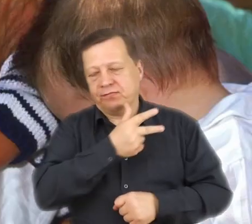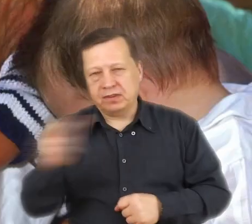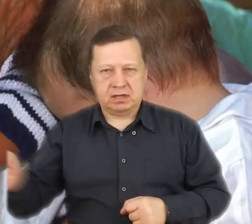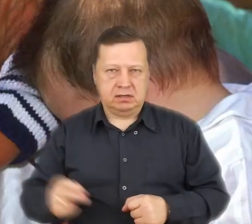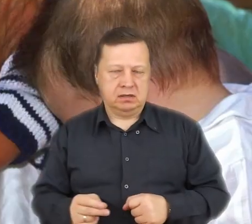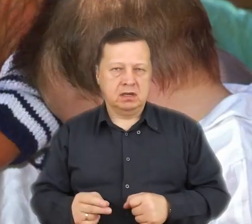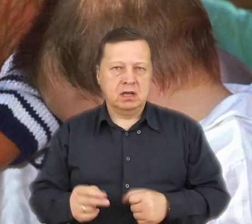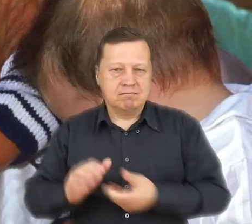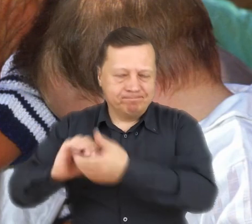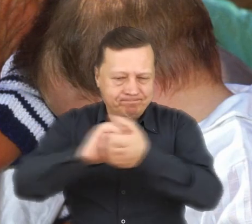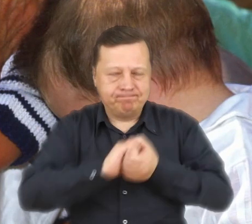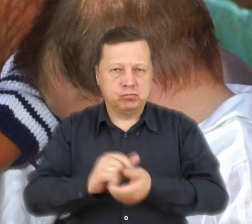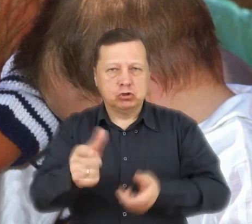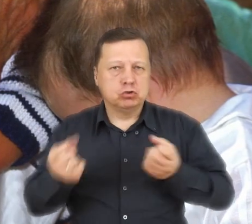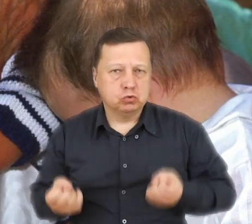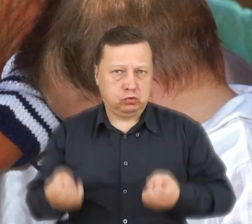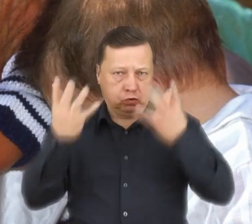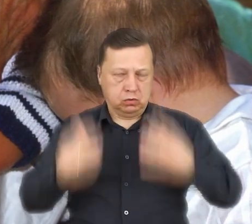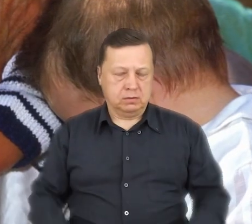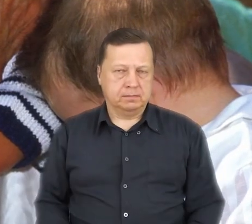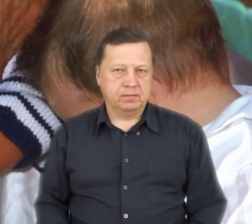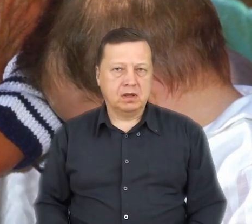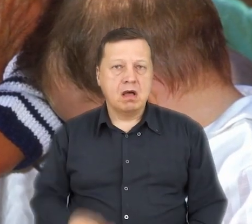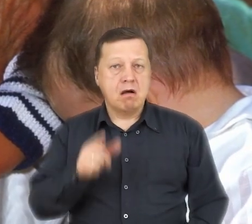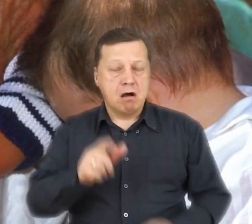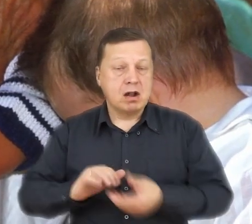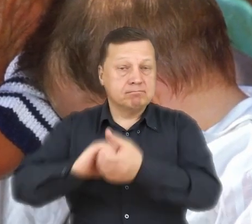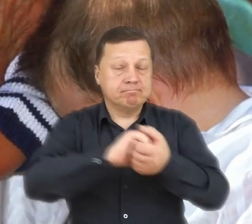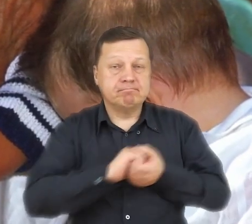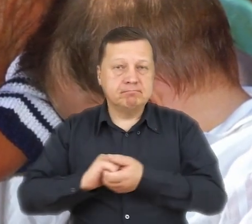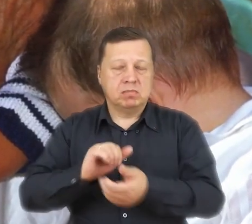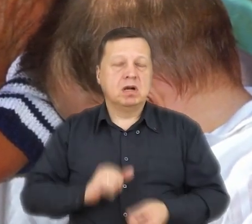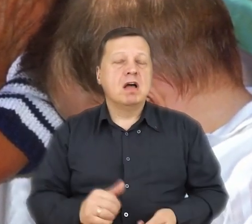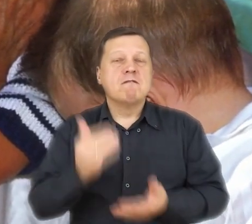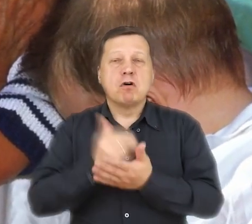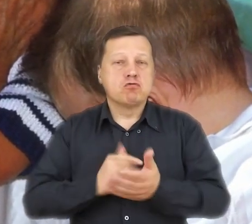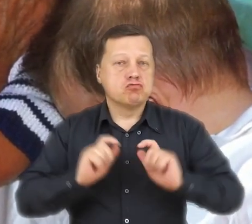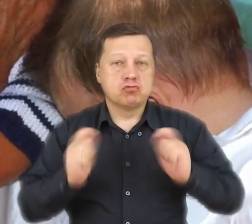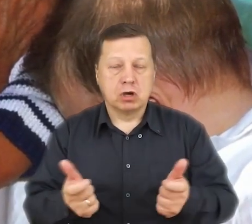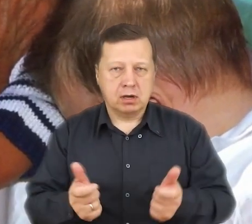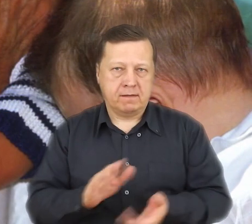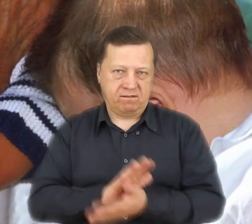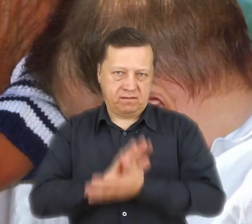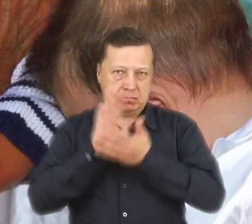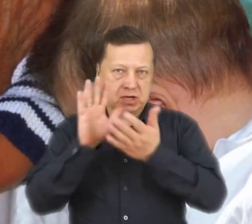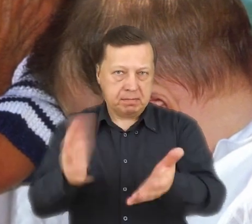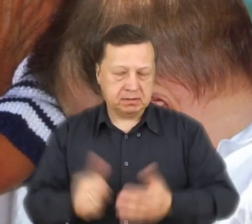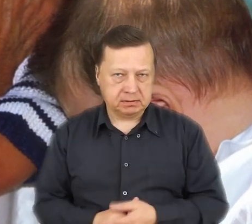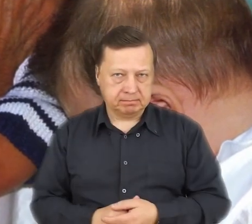spowoduje cud pojednania. Warunkiem pojednania jest przebaczenie,